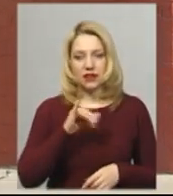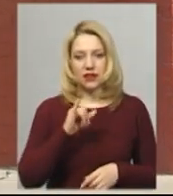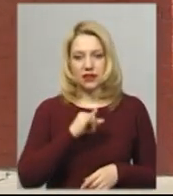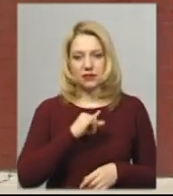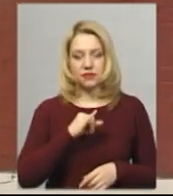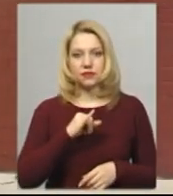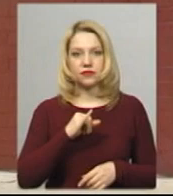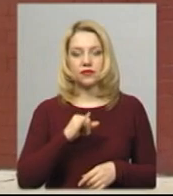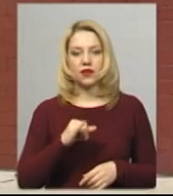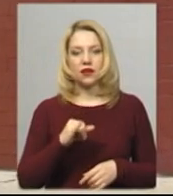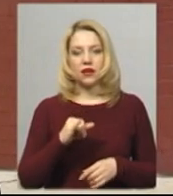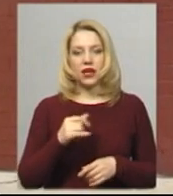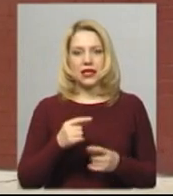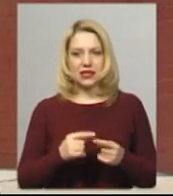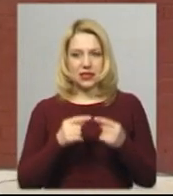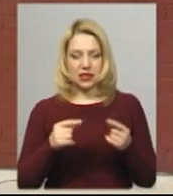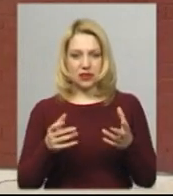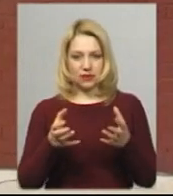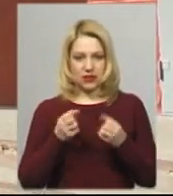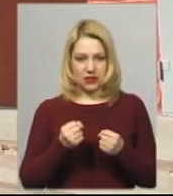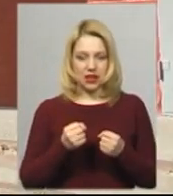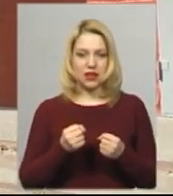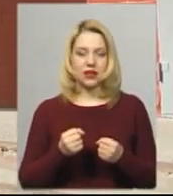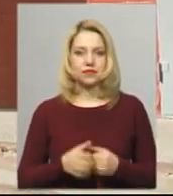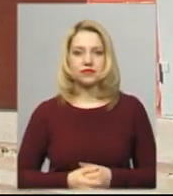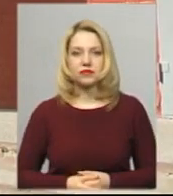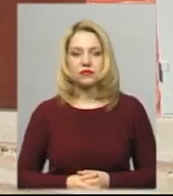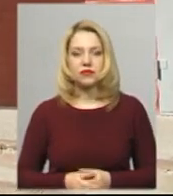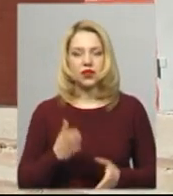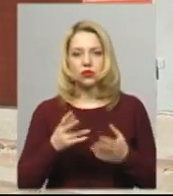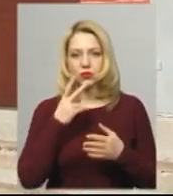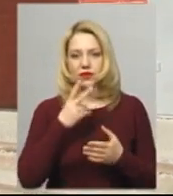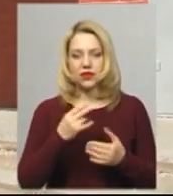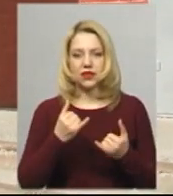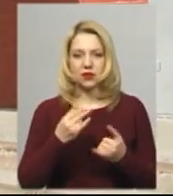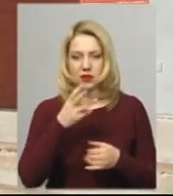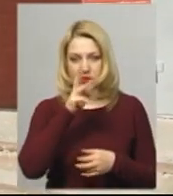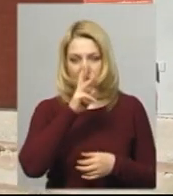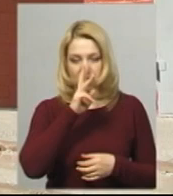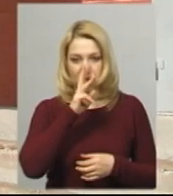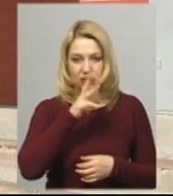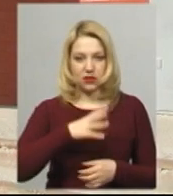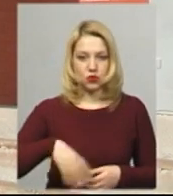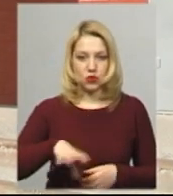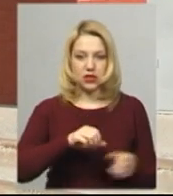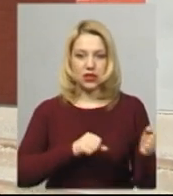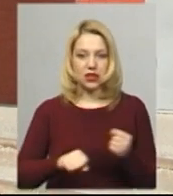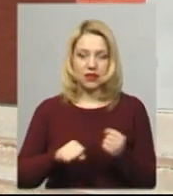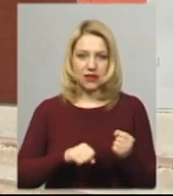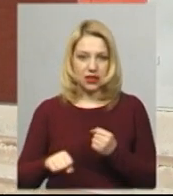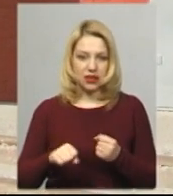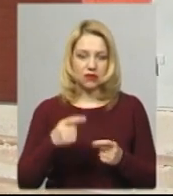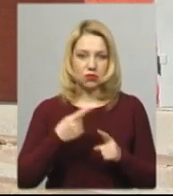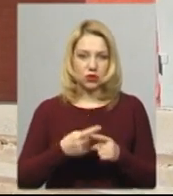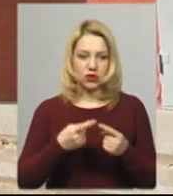засіб, який обробляємо, блінида з 300. Якщо подивитися, якщо взяти заробітну плату всіх двірників, плюс